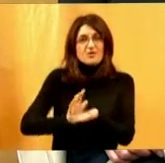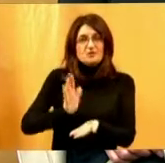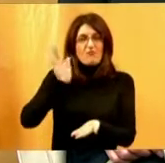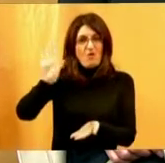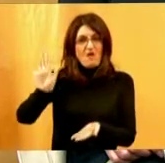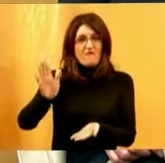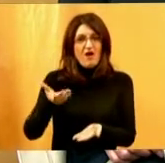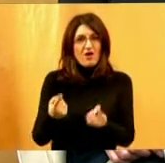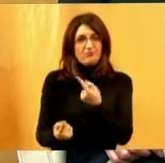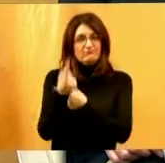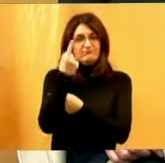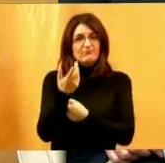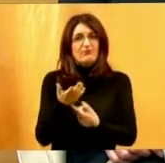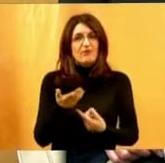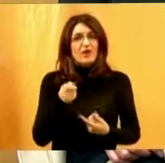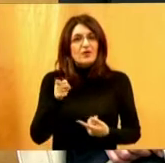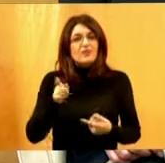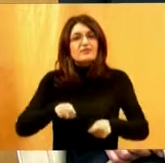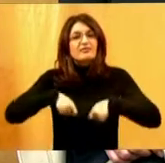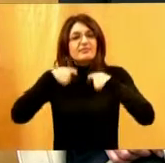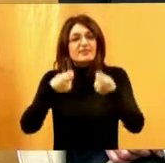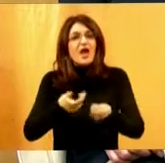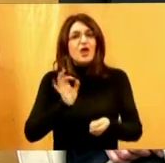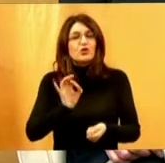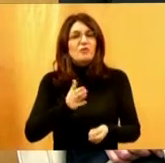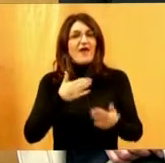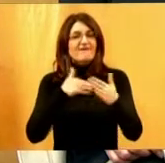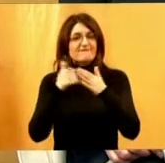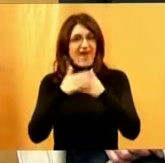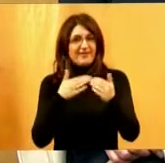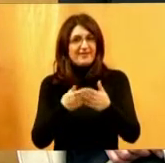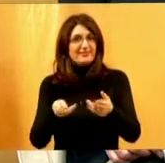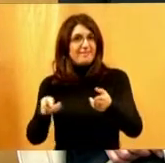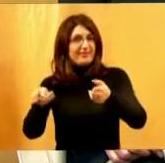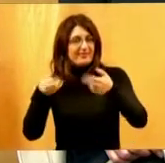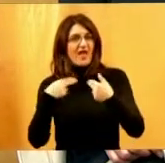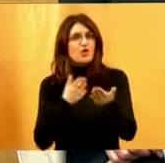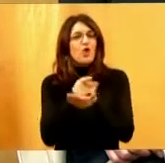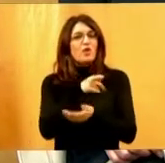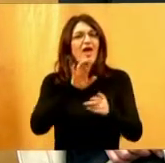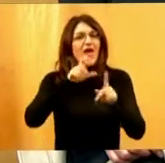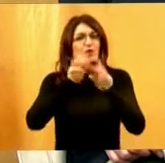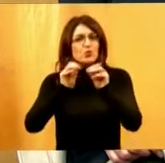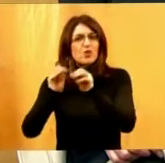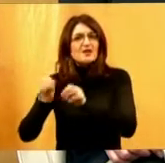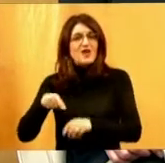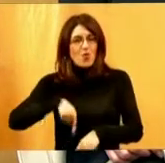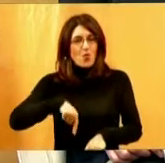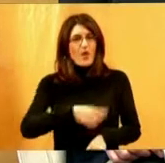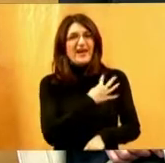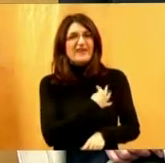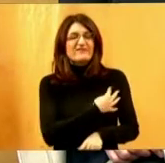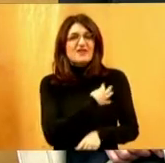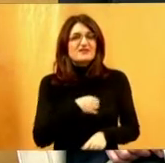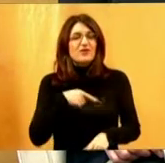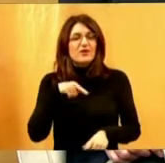i na taj način se pružaju onda kvalitetnije usluge. To su edukacije koje mi u Hrvatskoj